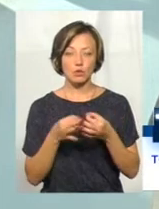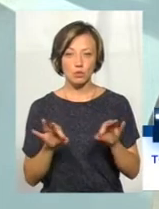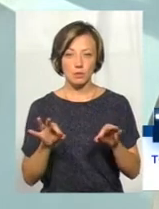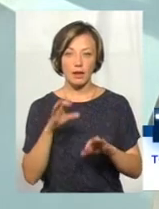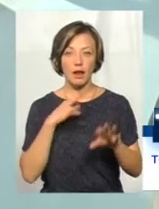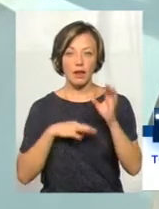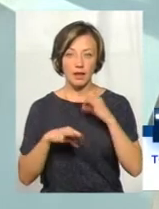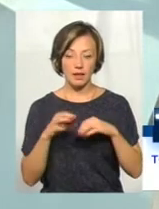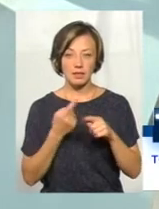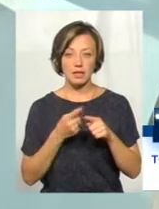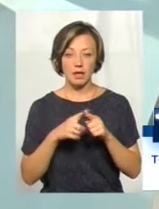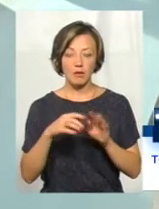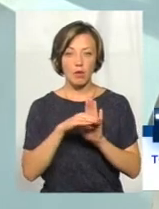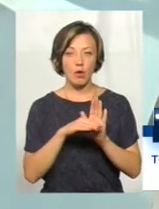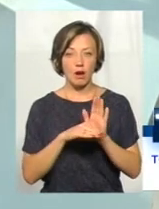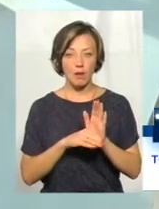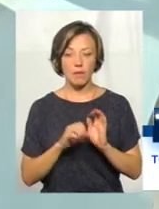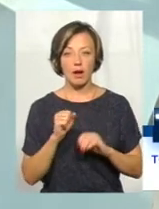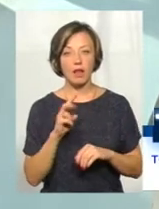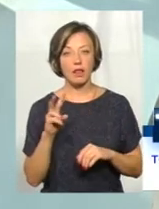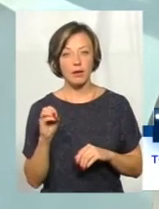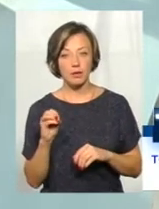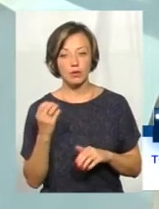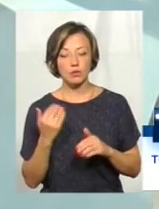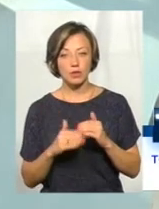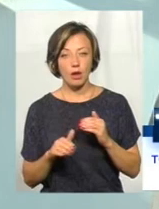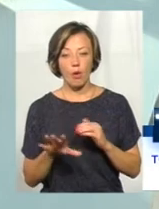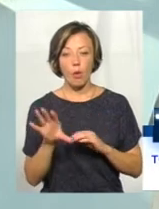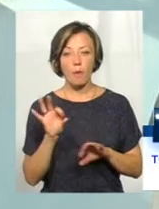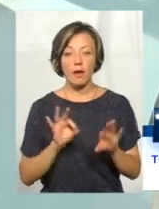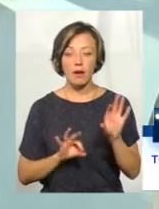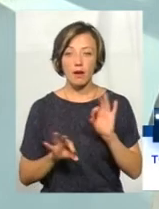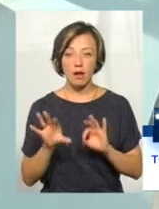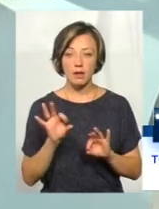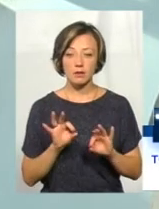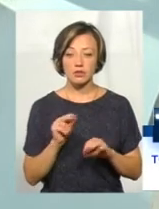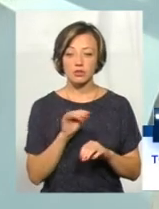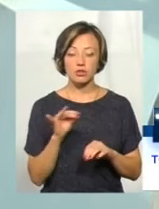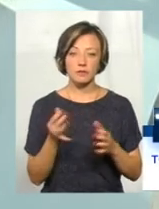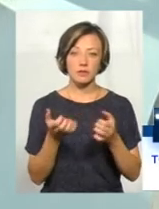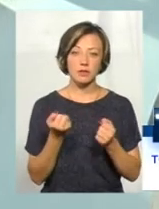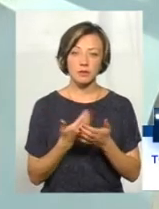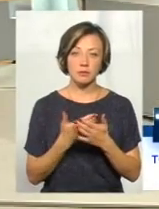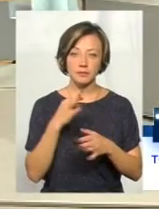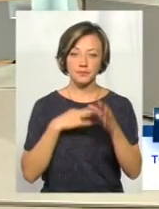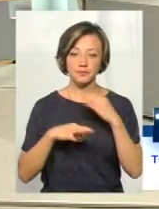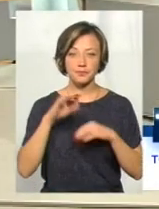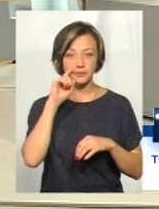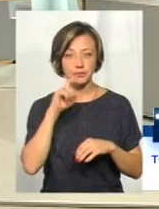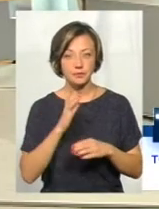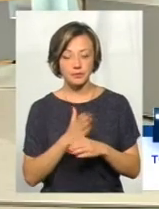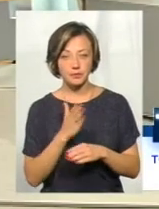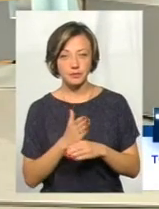ліки з цієї програми. Але вже обирати, чи йому взяти препарат відчизняного